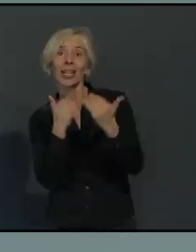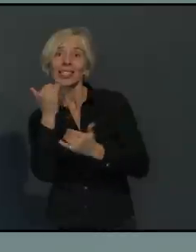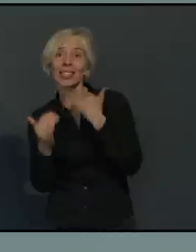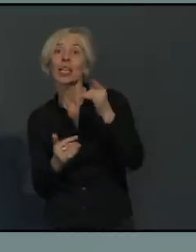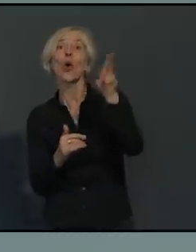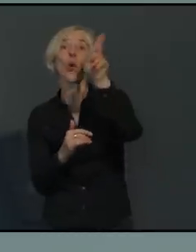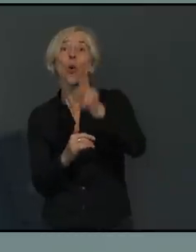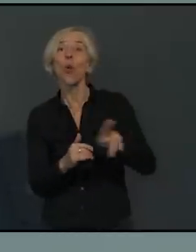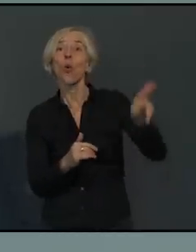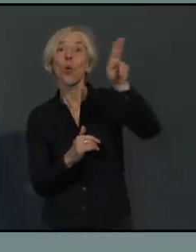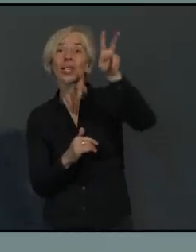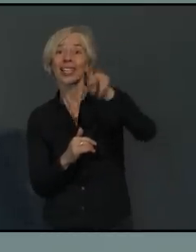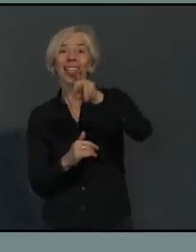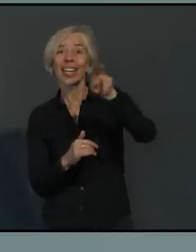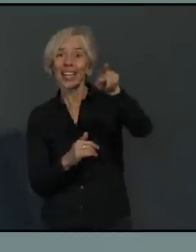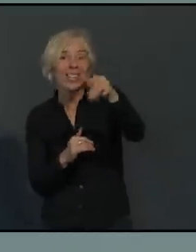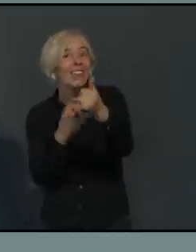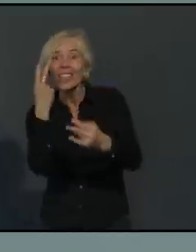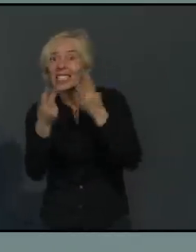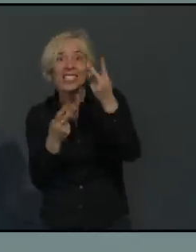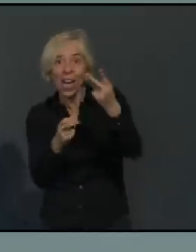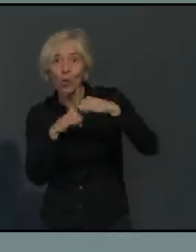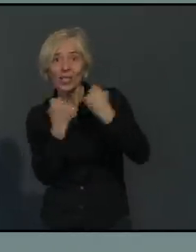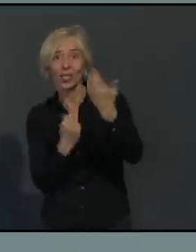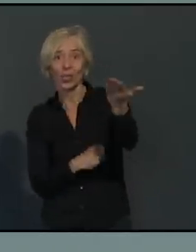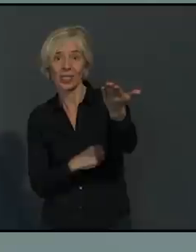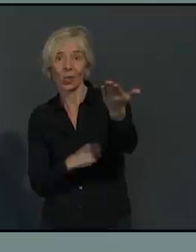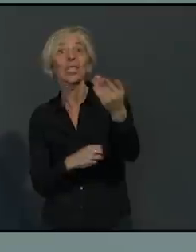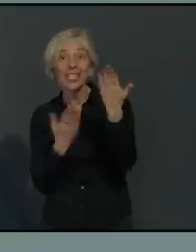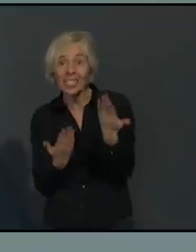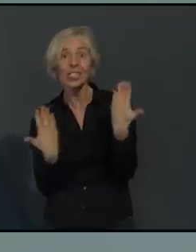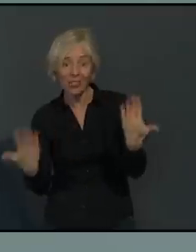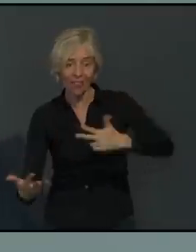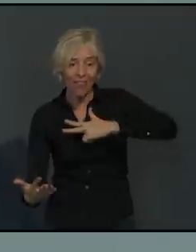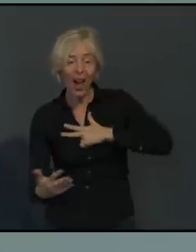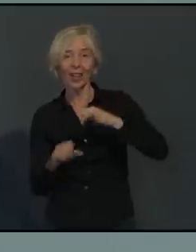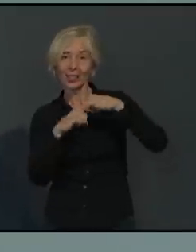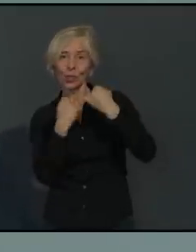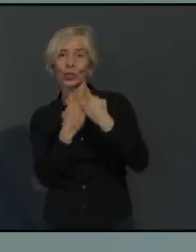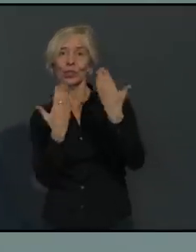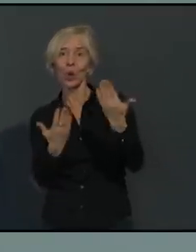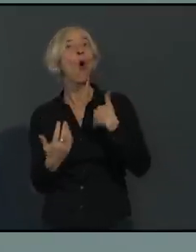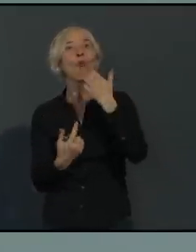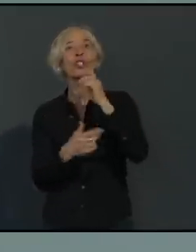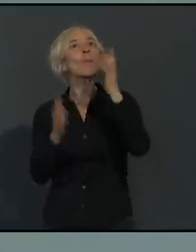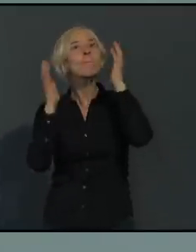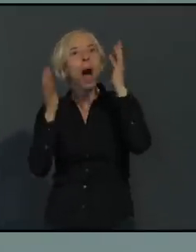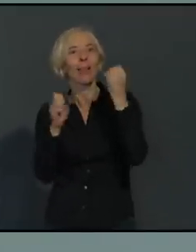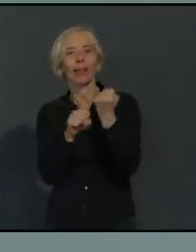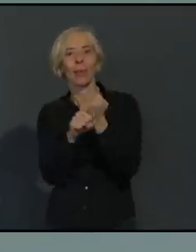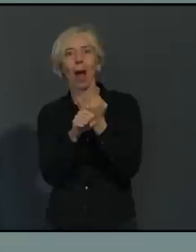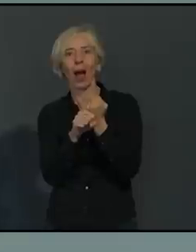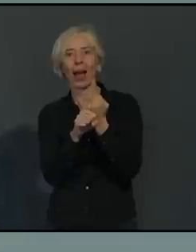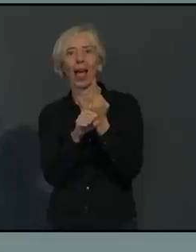Realität. Das ist kein Science Fiction. Das ist kein Horrorszenario. Das ist auch keine Panikmache. Es ist schlicht und